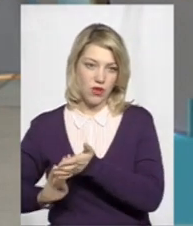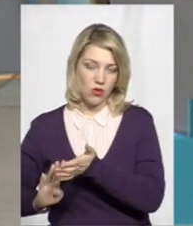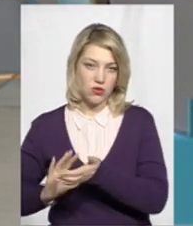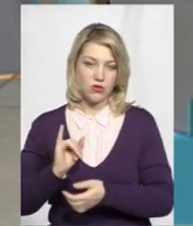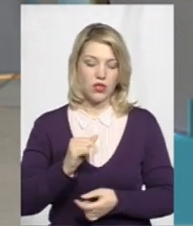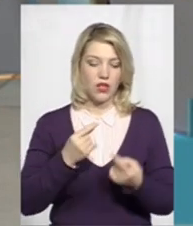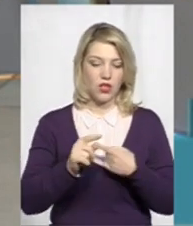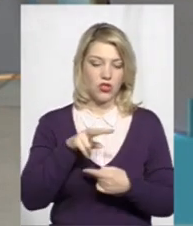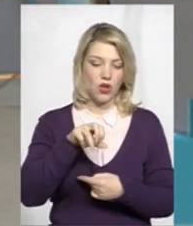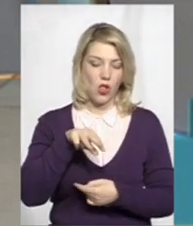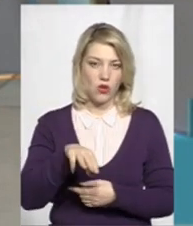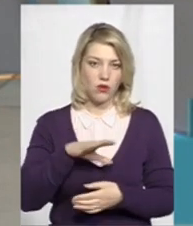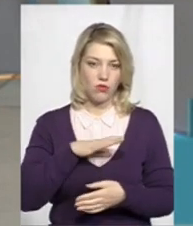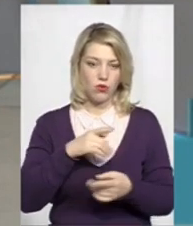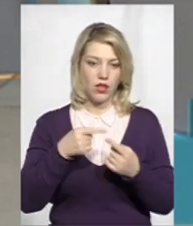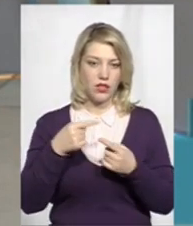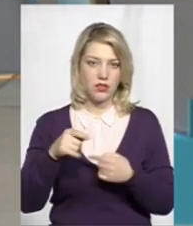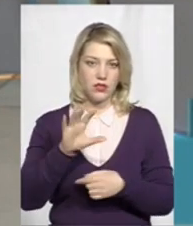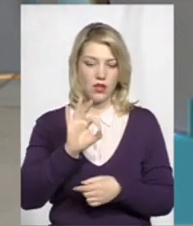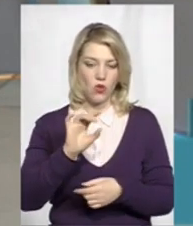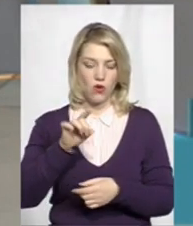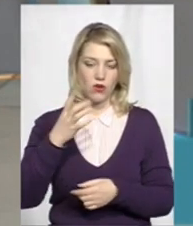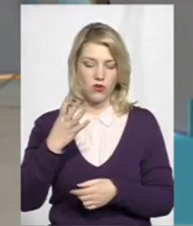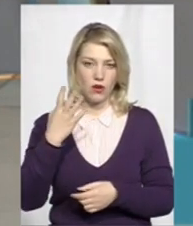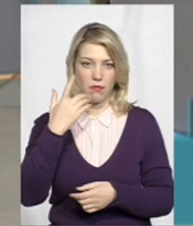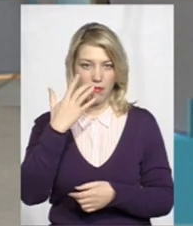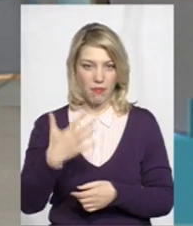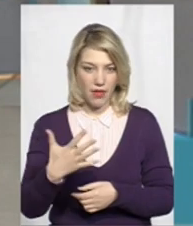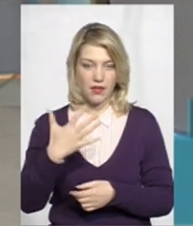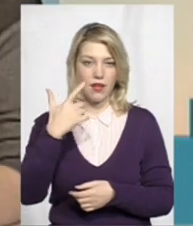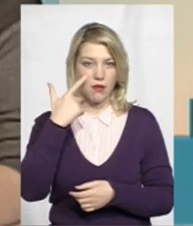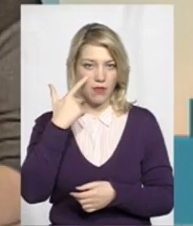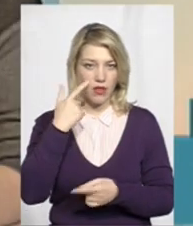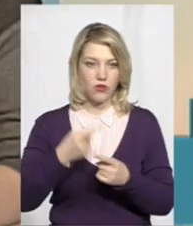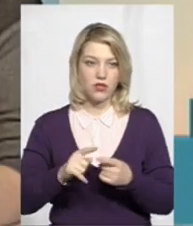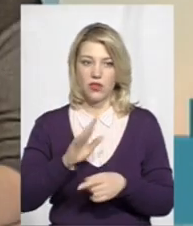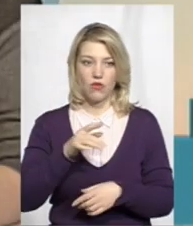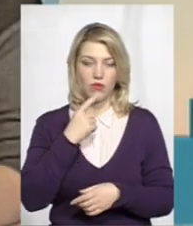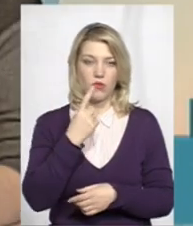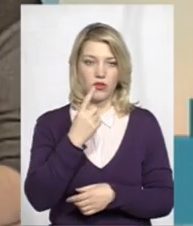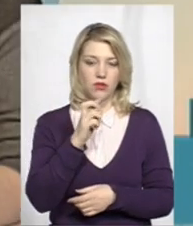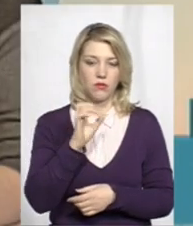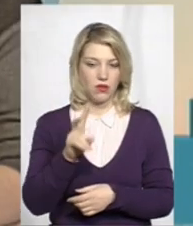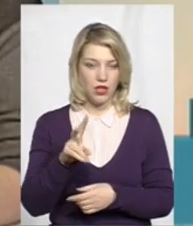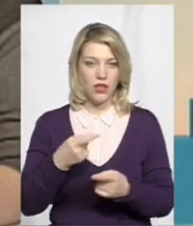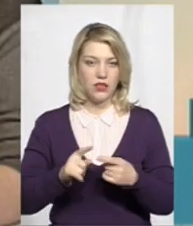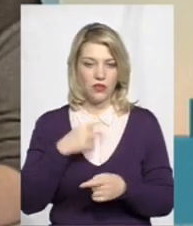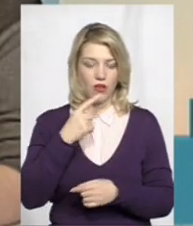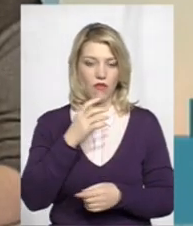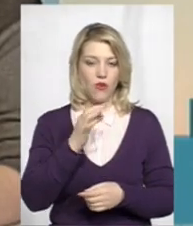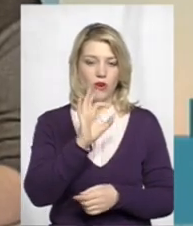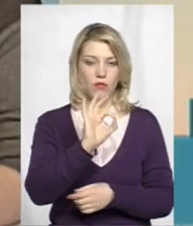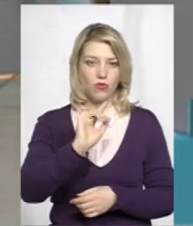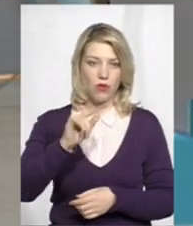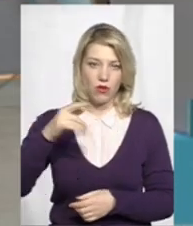лоті було різниця 0,45 балів. Тому це навіть ми не говоримо про один бал, ми говоримо про соті і